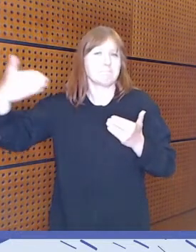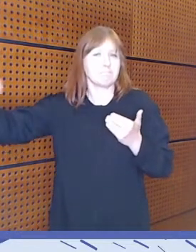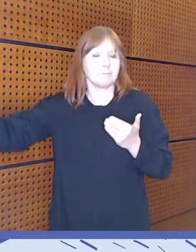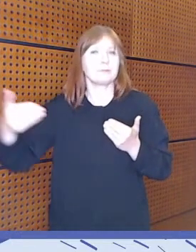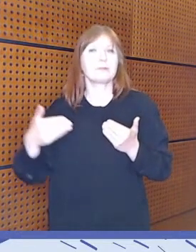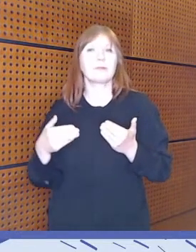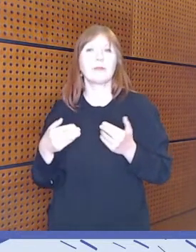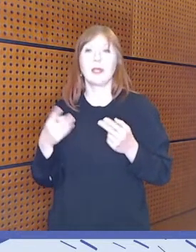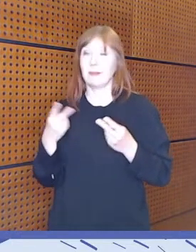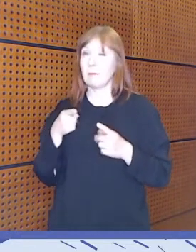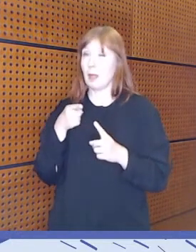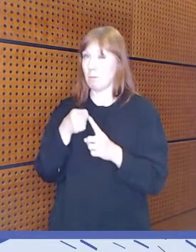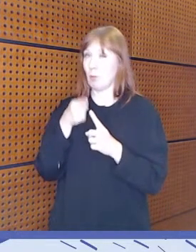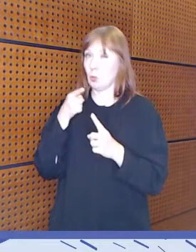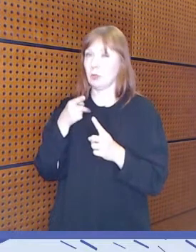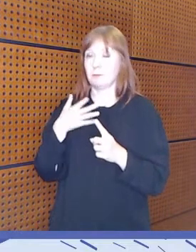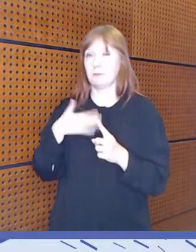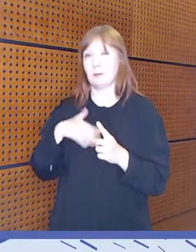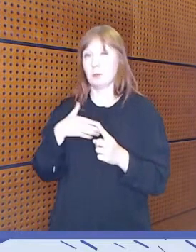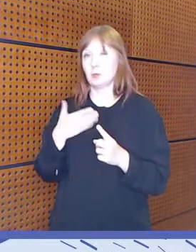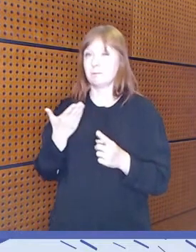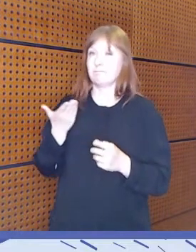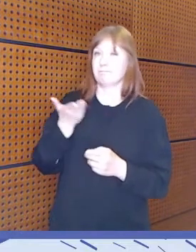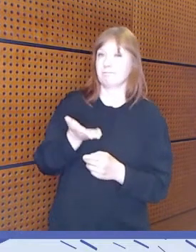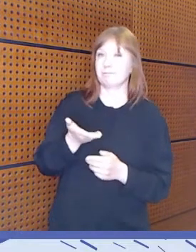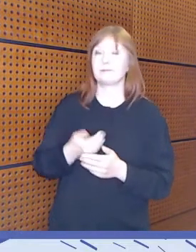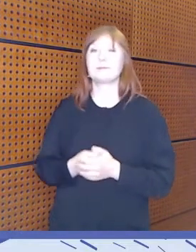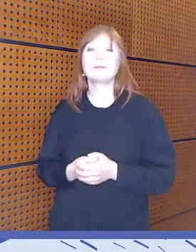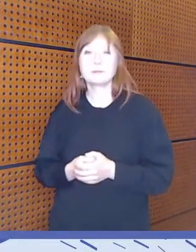Tämän pointin halusin vielä tuohon nostaa.